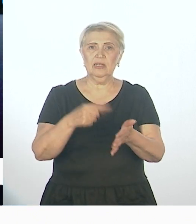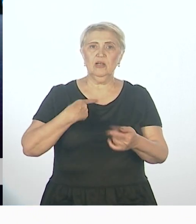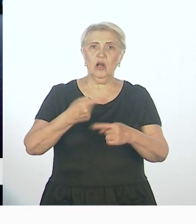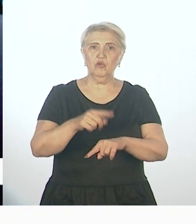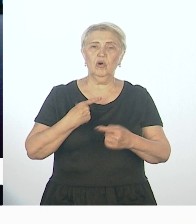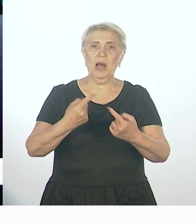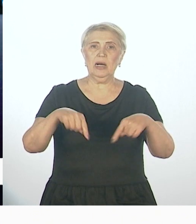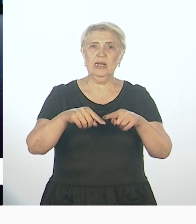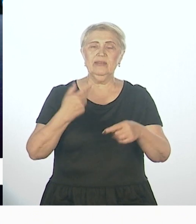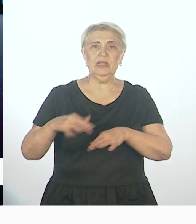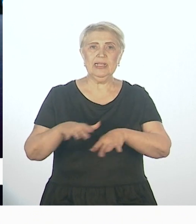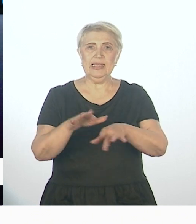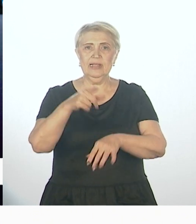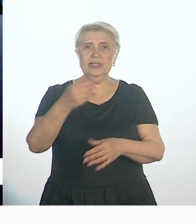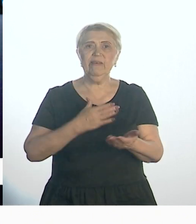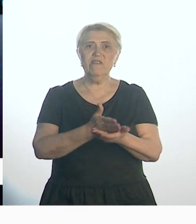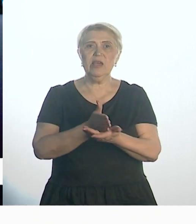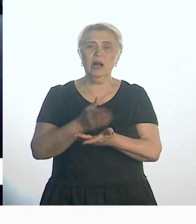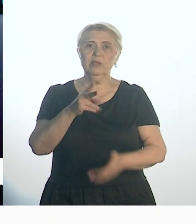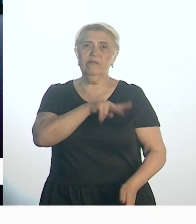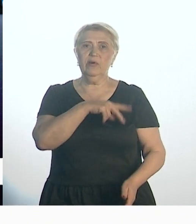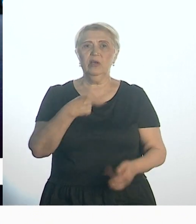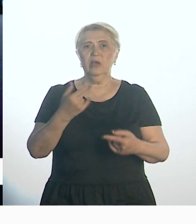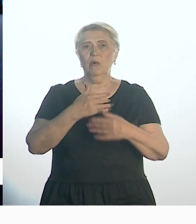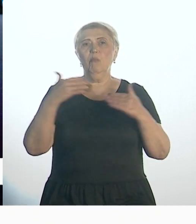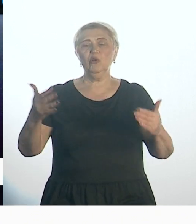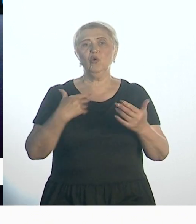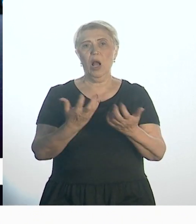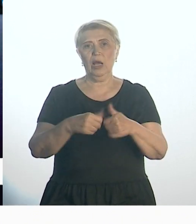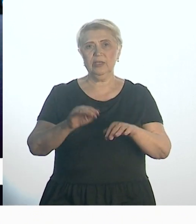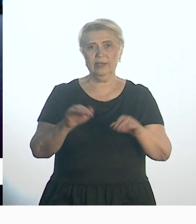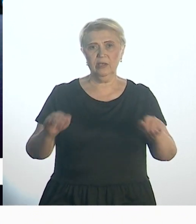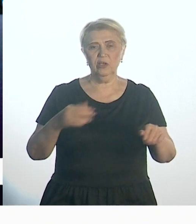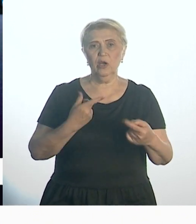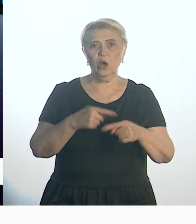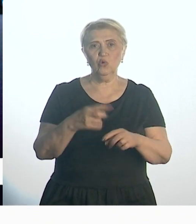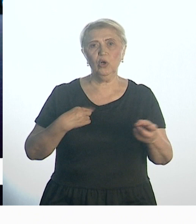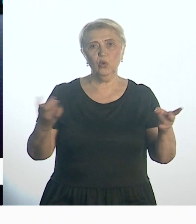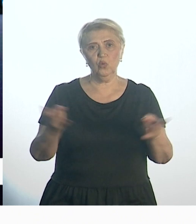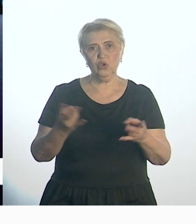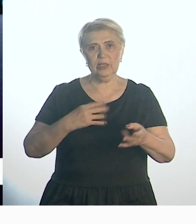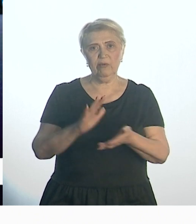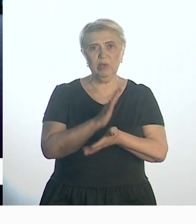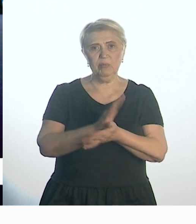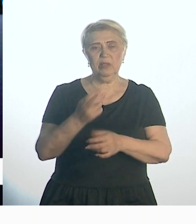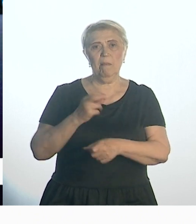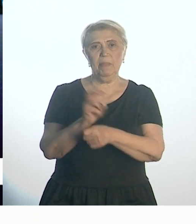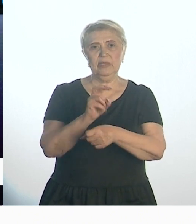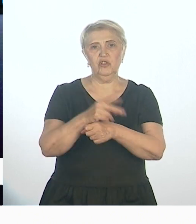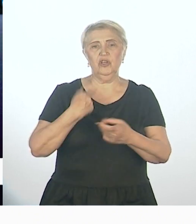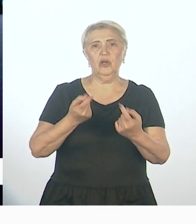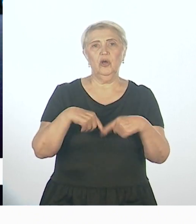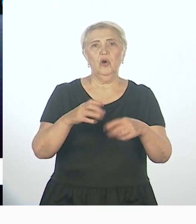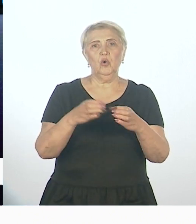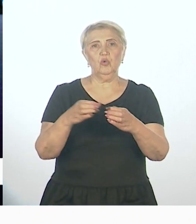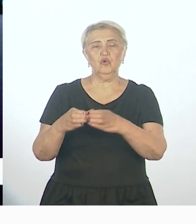организовывал деятельность ветеранов, и не только ветеранов, там большое количество детей, которые нуждаются в бесплатном посещении кружков,